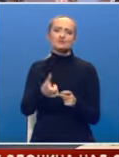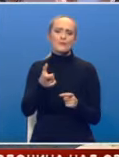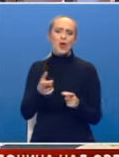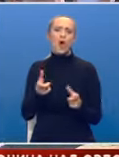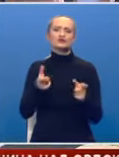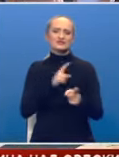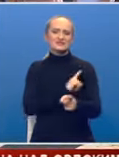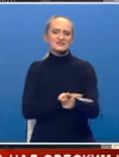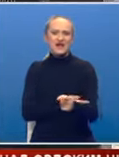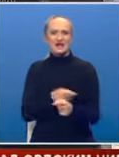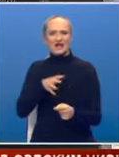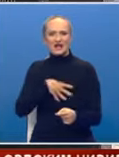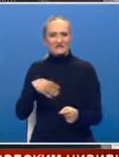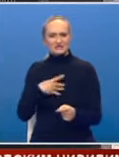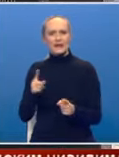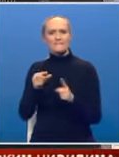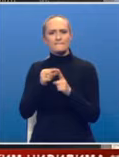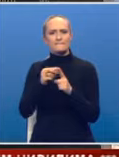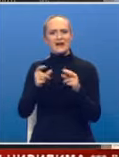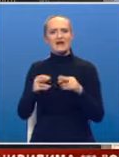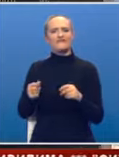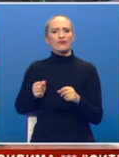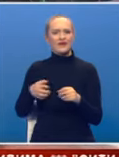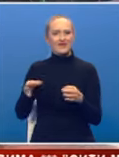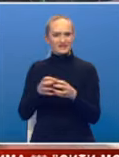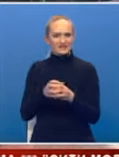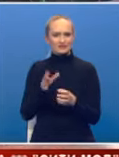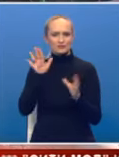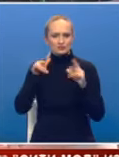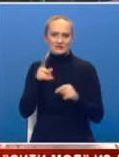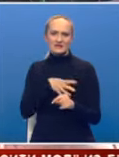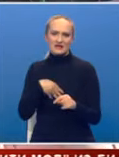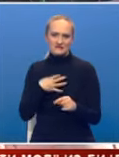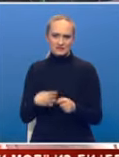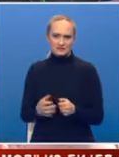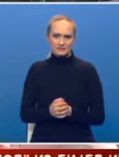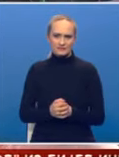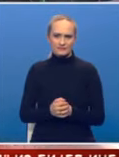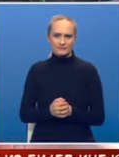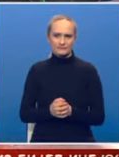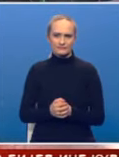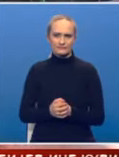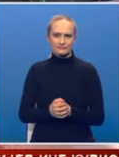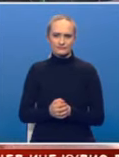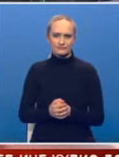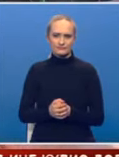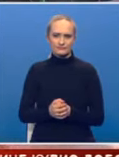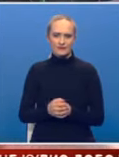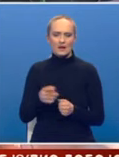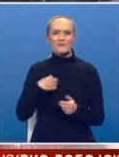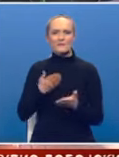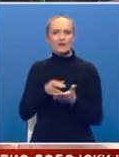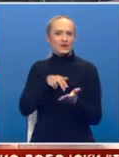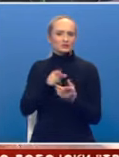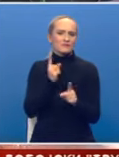Hrvatske i paravojne muslimansko-hrvatske jedinice. Mišteroval sam na ulicu i rekli da tržimo prema bezinskoj